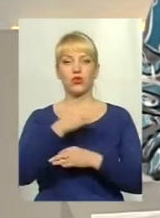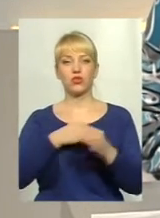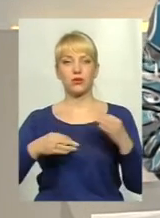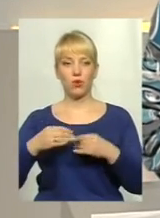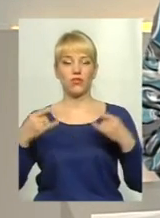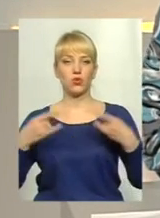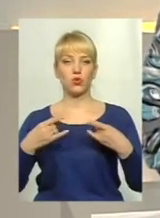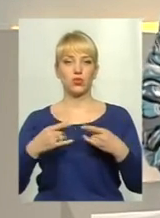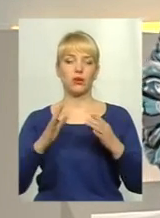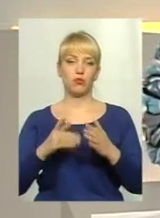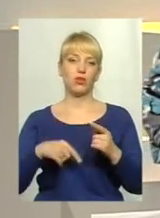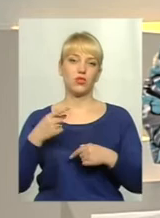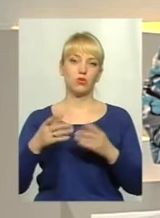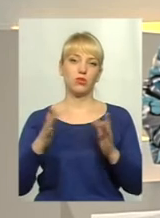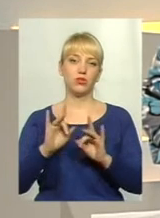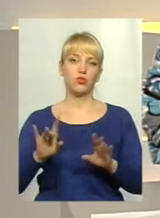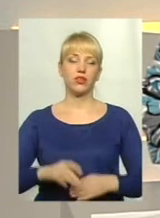студії буде наступний сюжет.